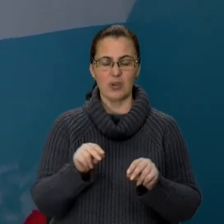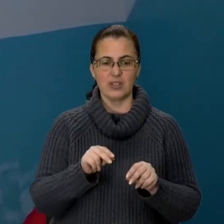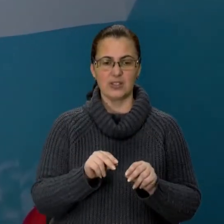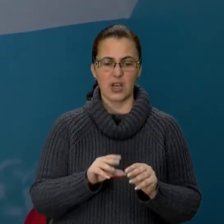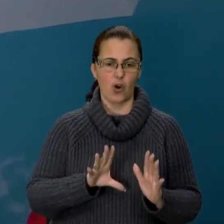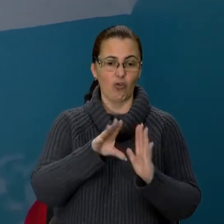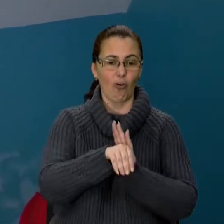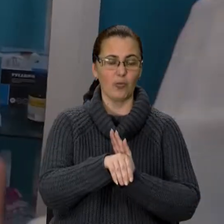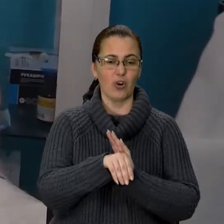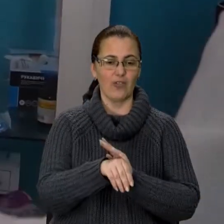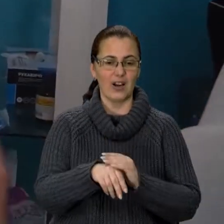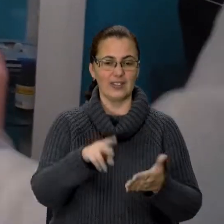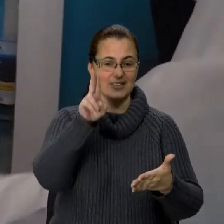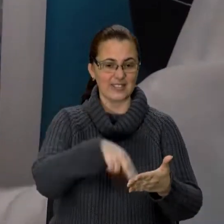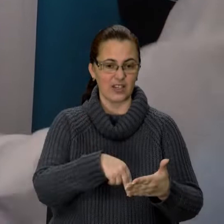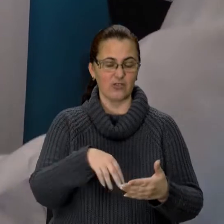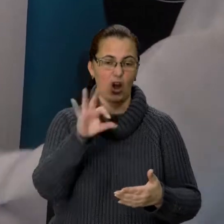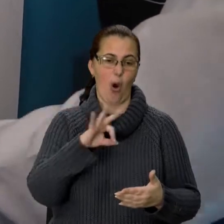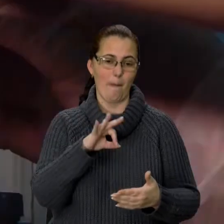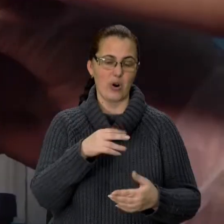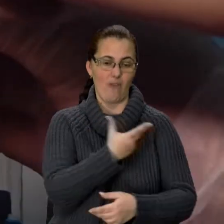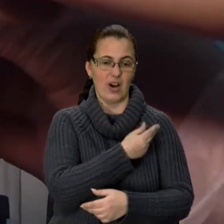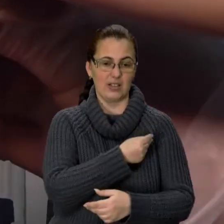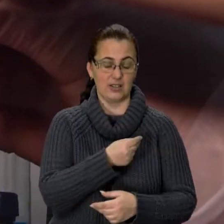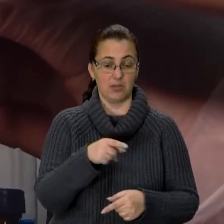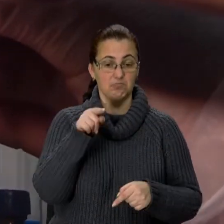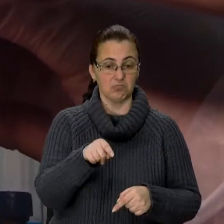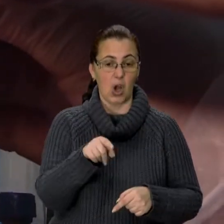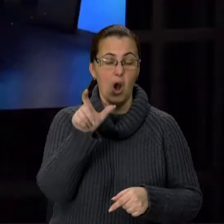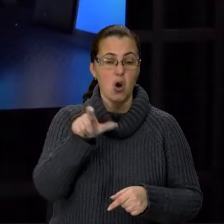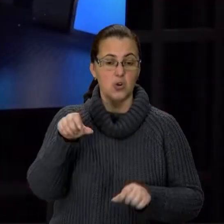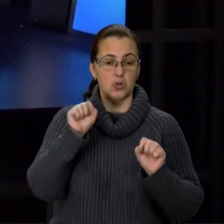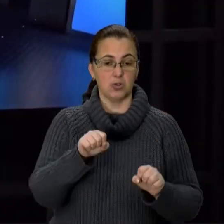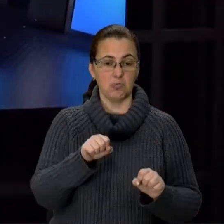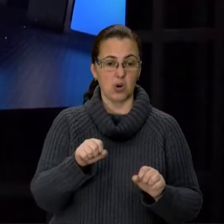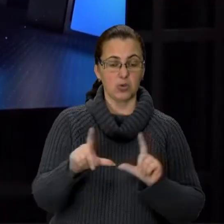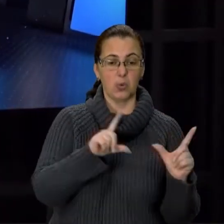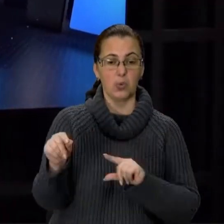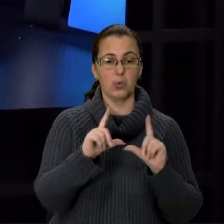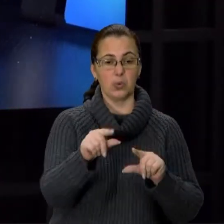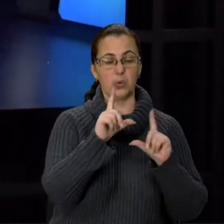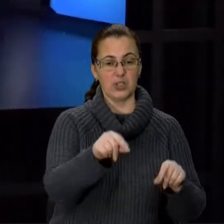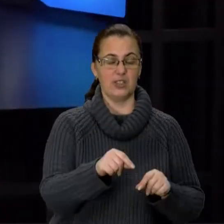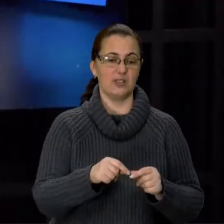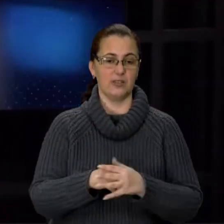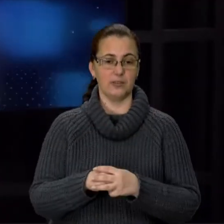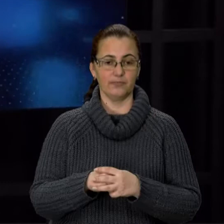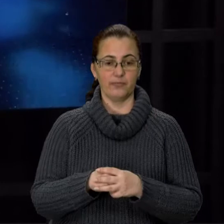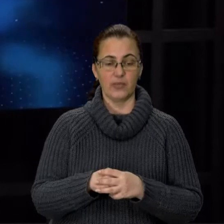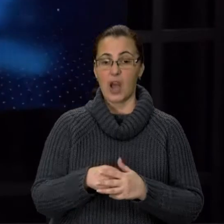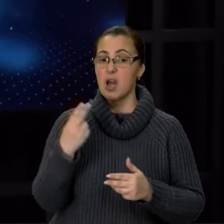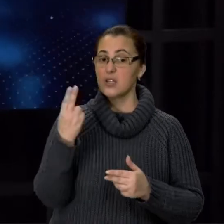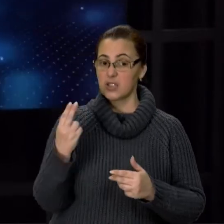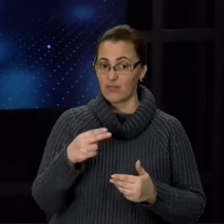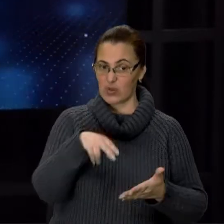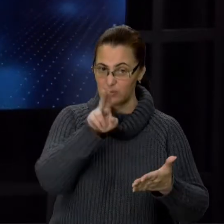про вакцинацію, з якими люди зможуть вільно пересуватись Європою на час пандемії. Свідоцтва про вакцинацію будуть цифровими,